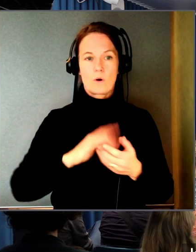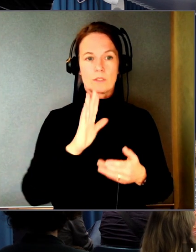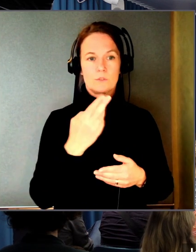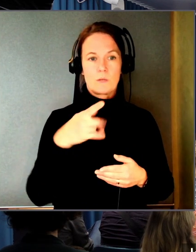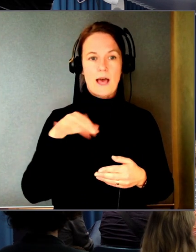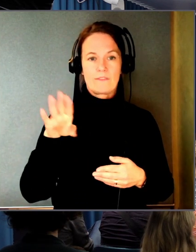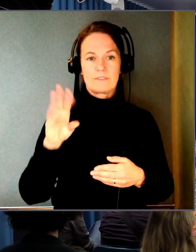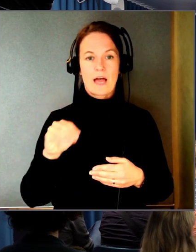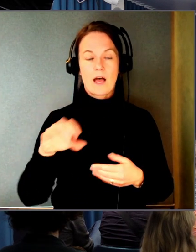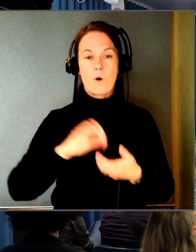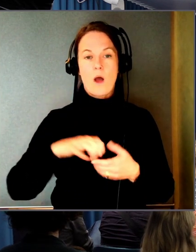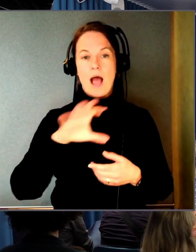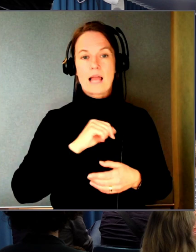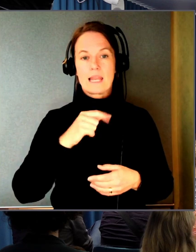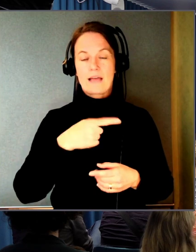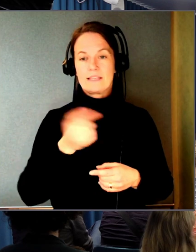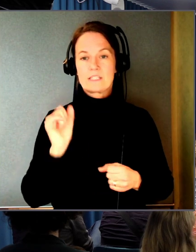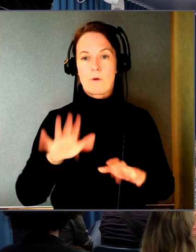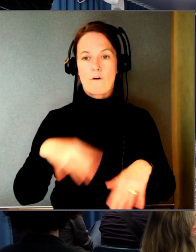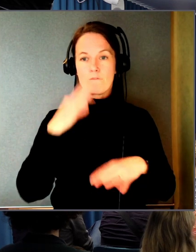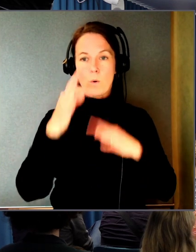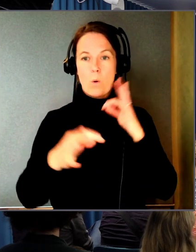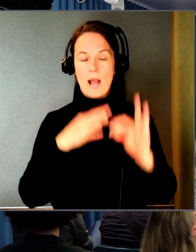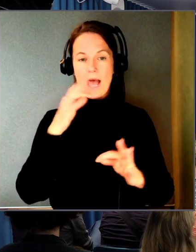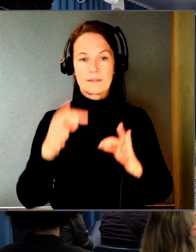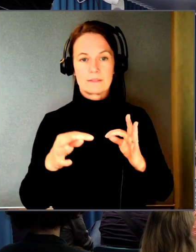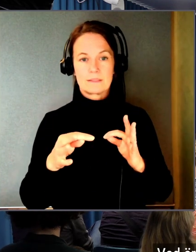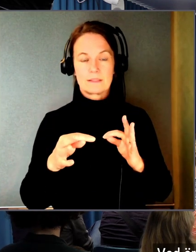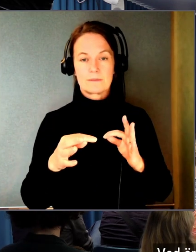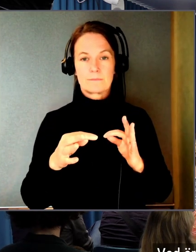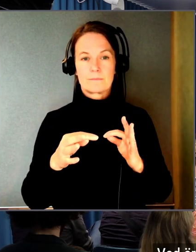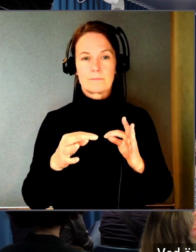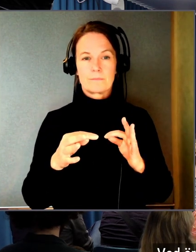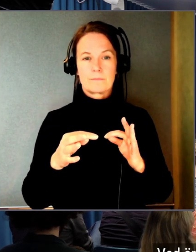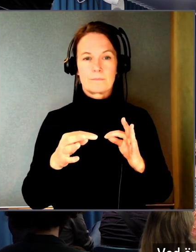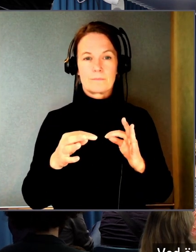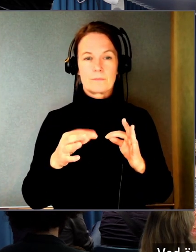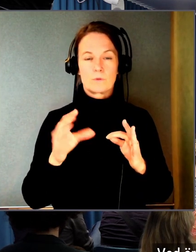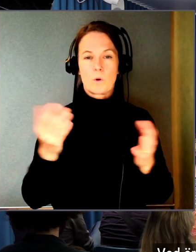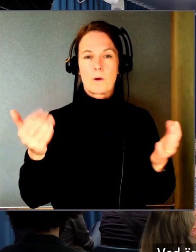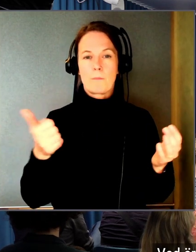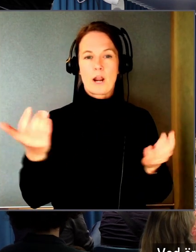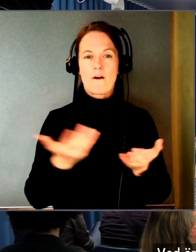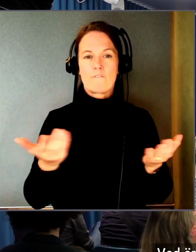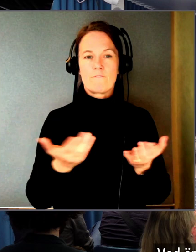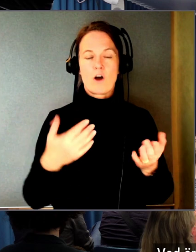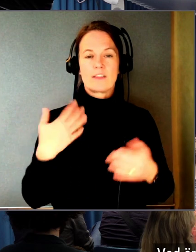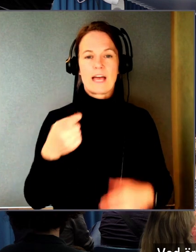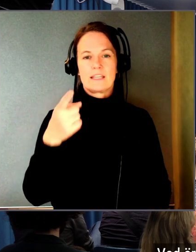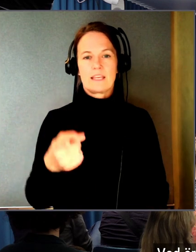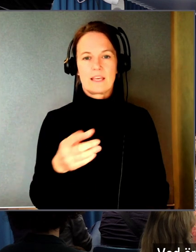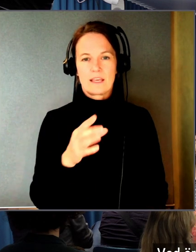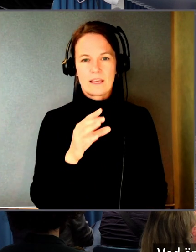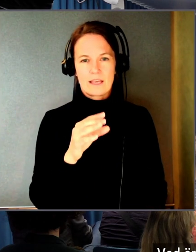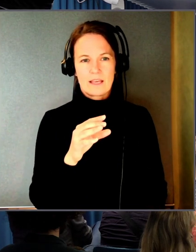frågeställare. Men en liten avrundning, bara vad är det här Accessible EU som står på